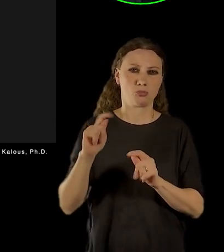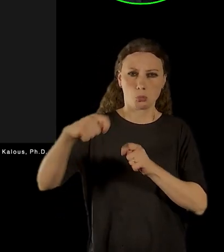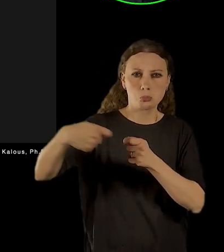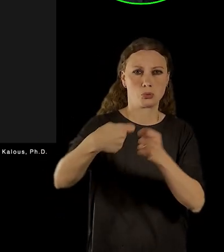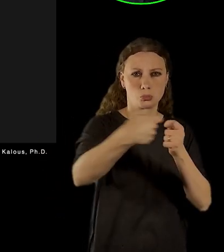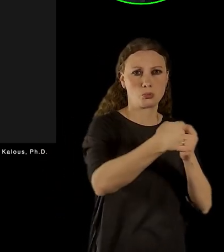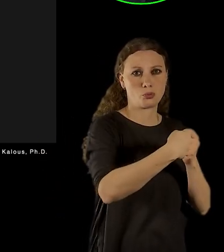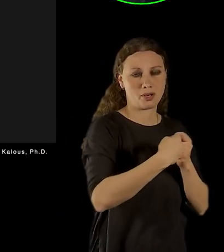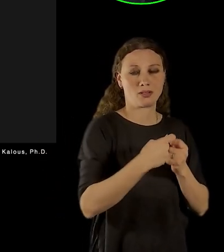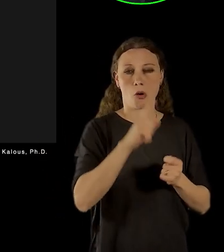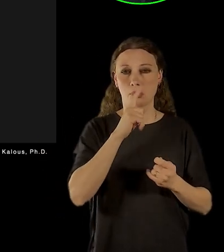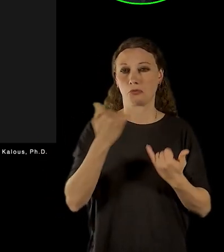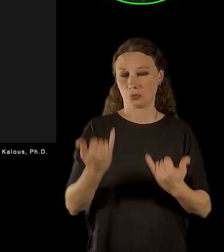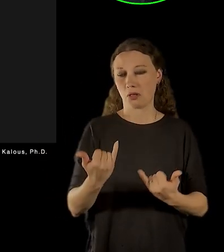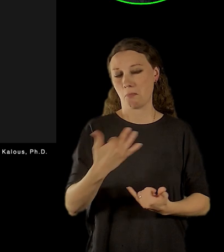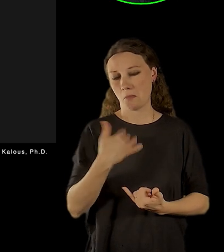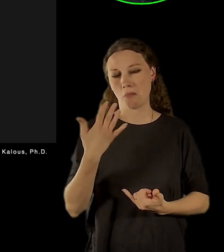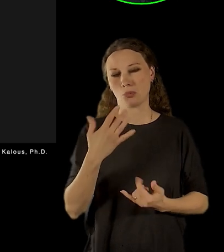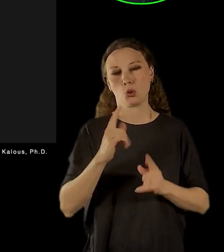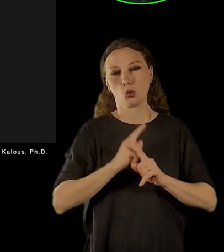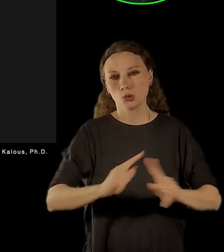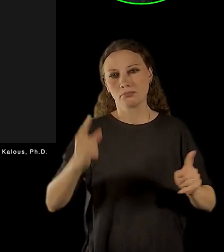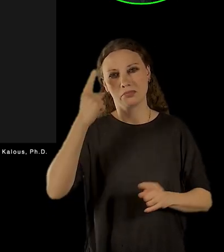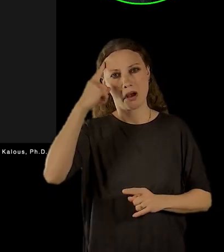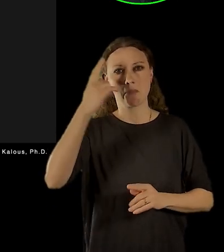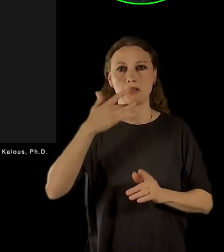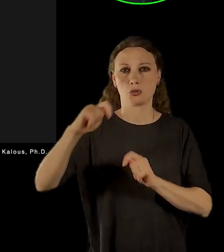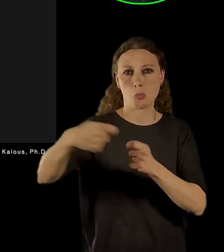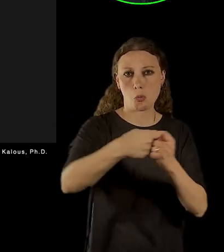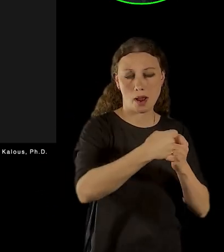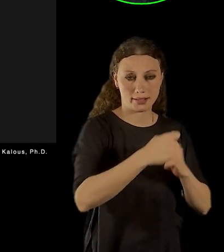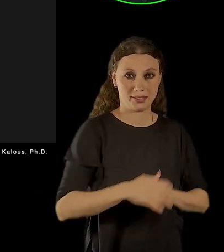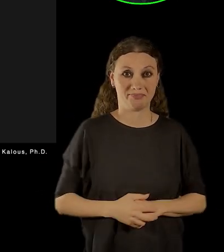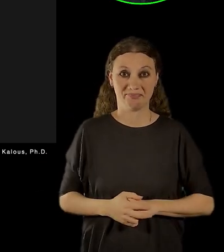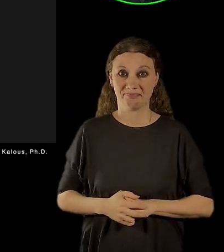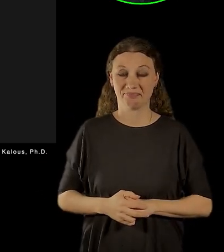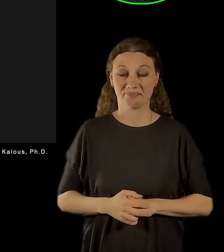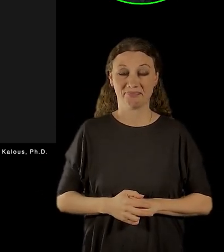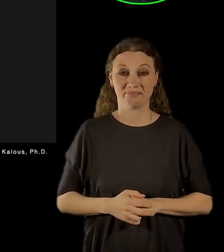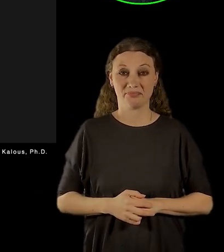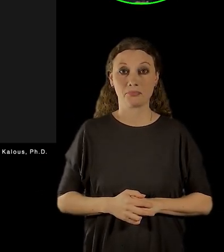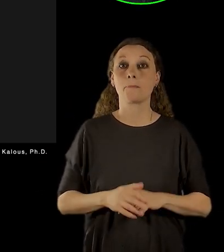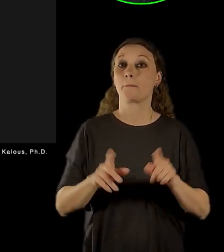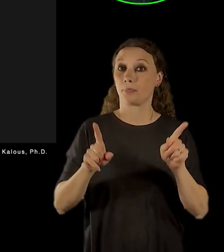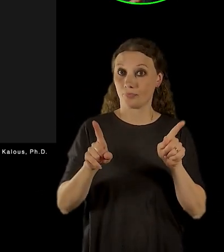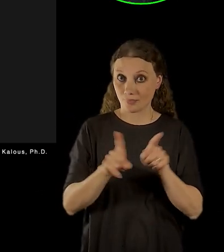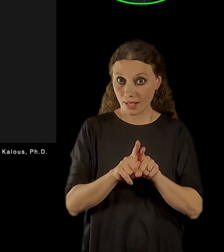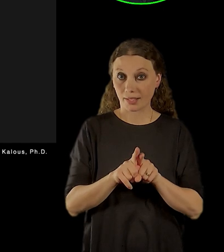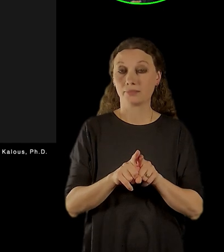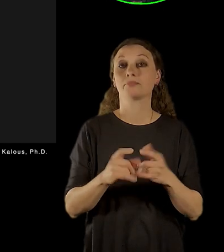Muzeum v tuhle chvíli má. Významnými partnery jsou samozřejmě pro nás existující